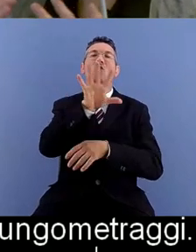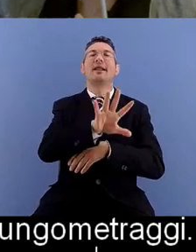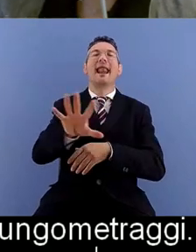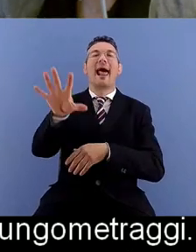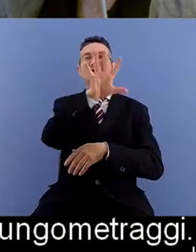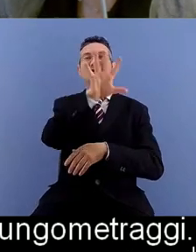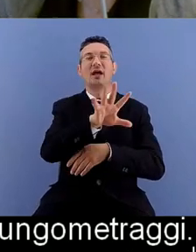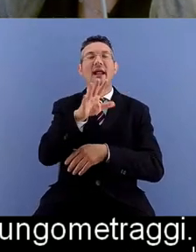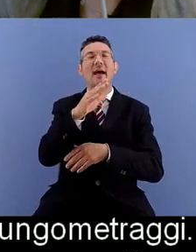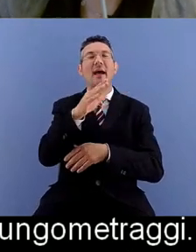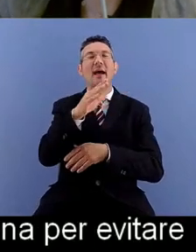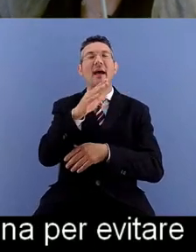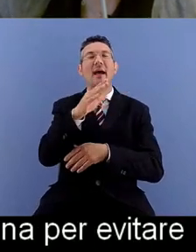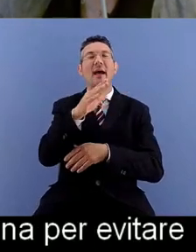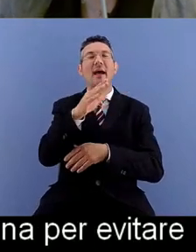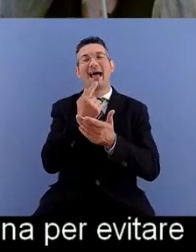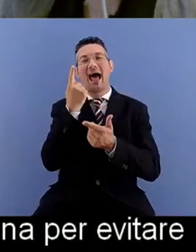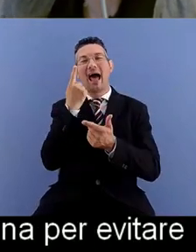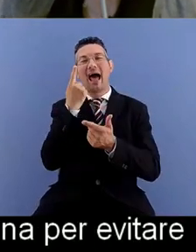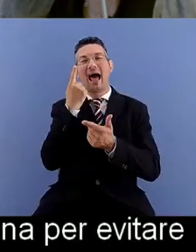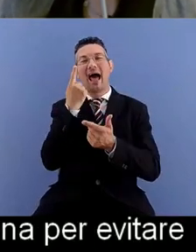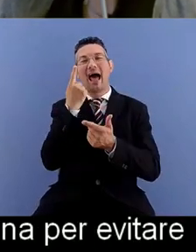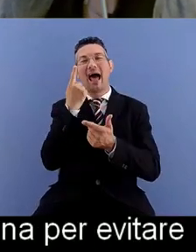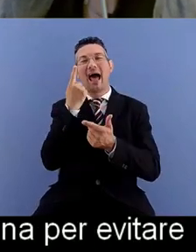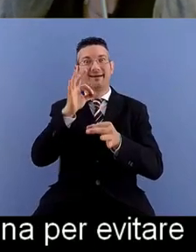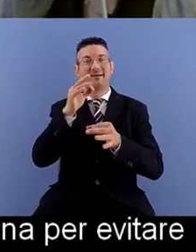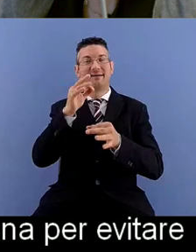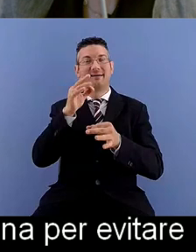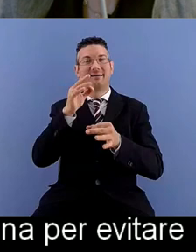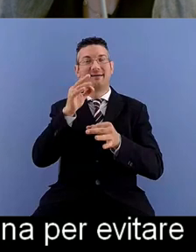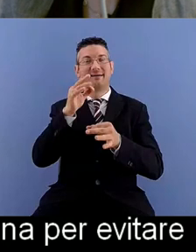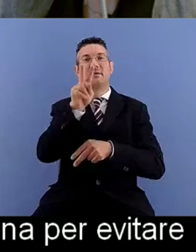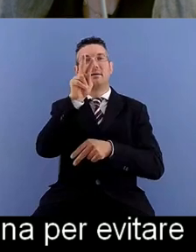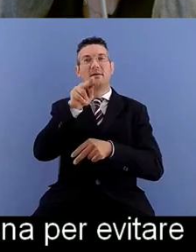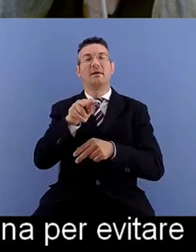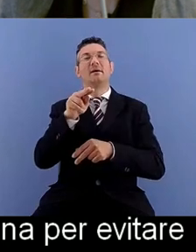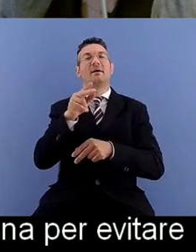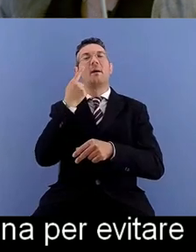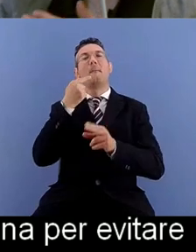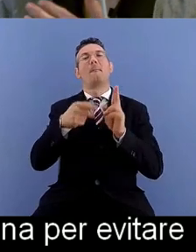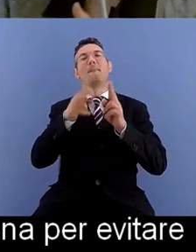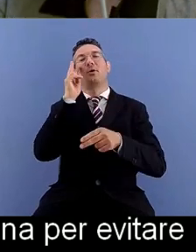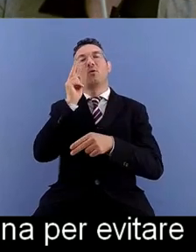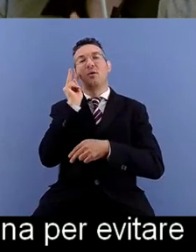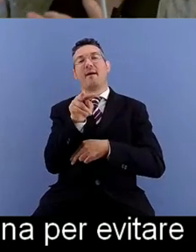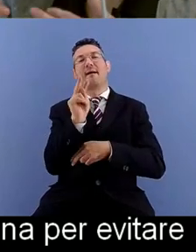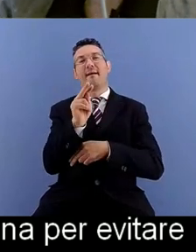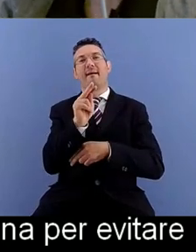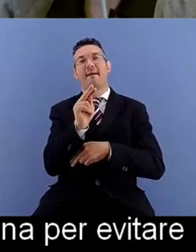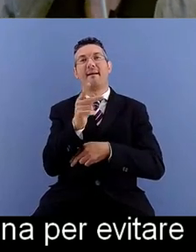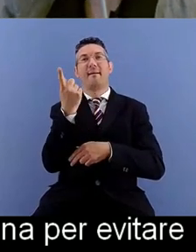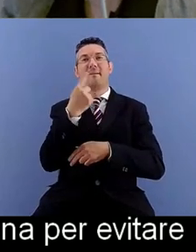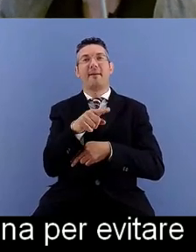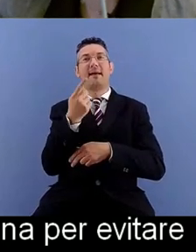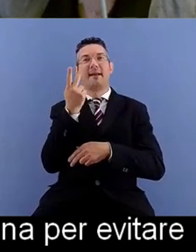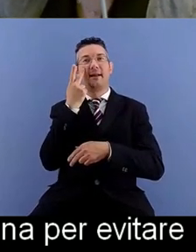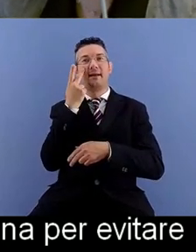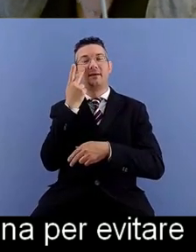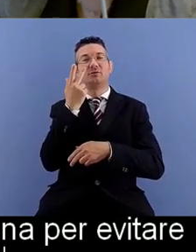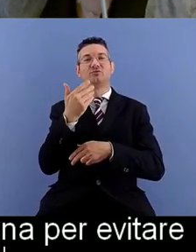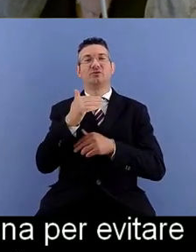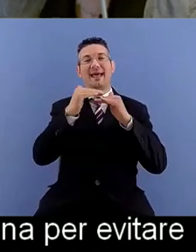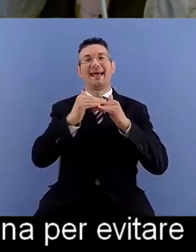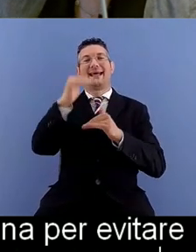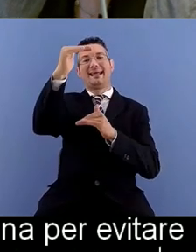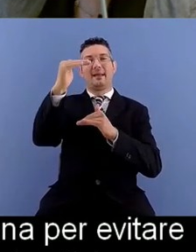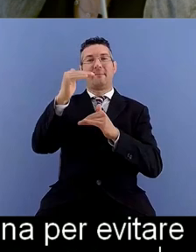gioco di gerarchie che si crea nel momento in cui ho questa ripartizione così